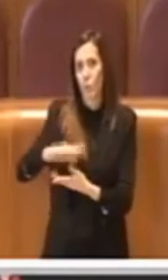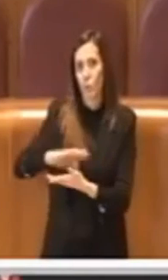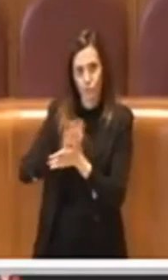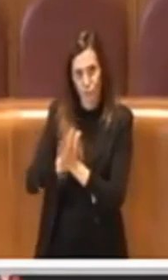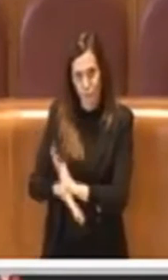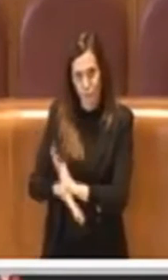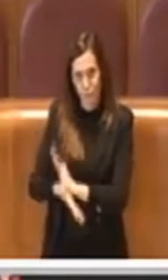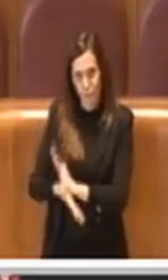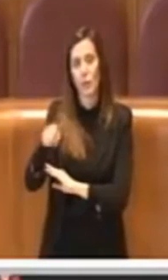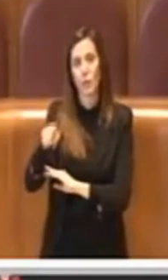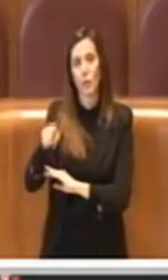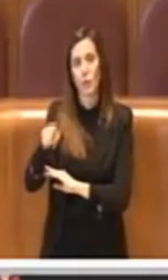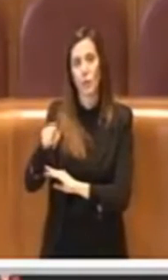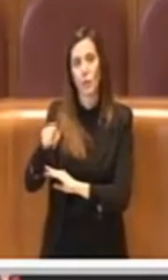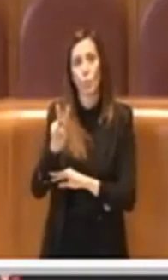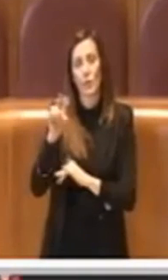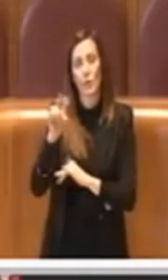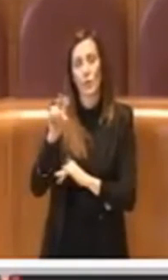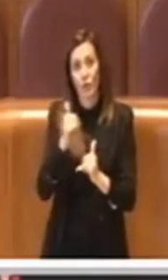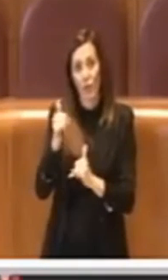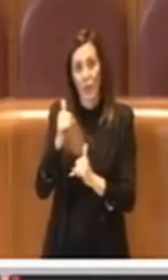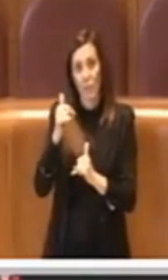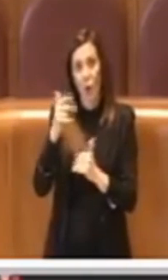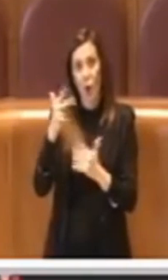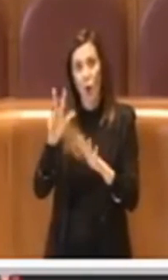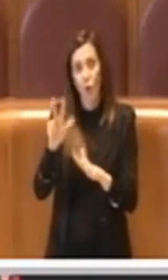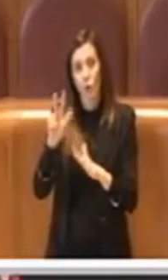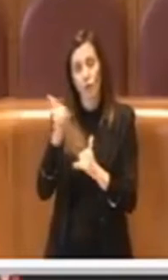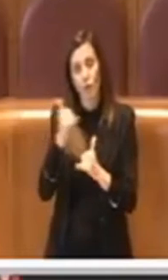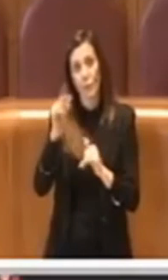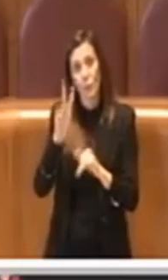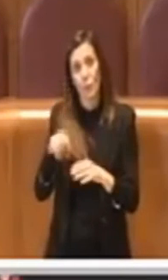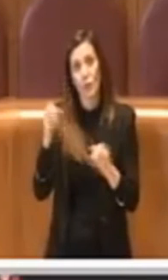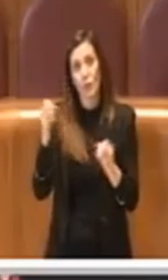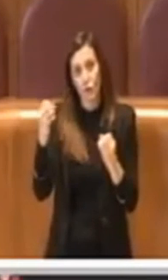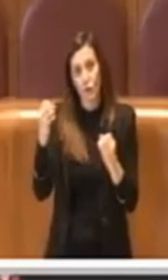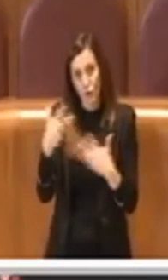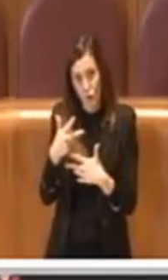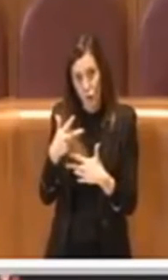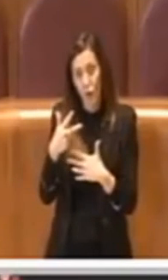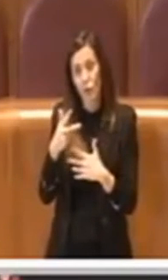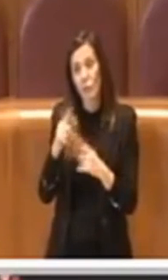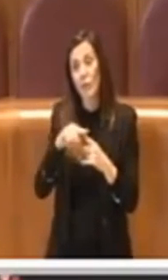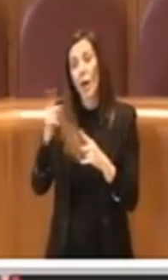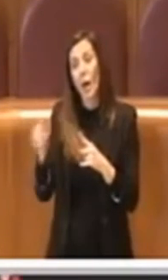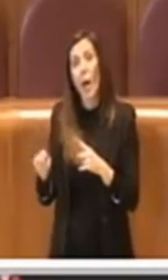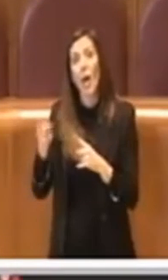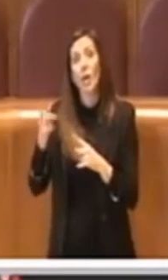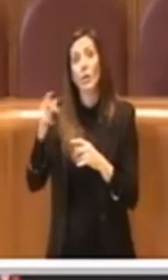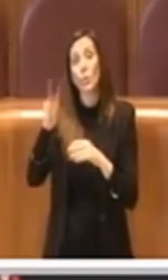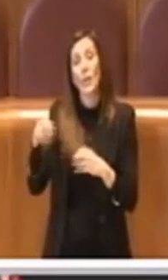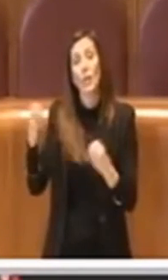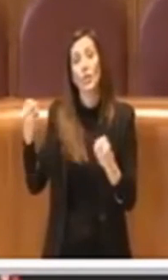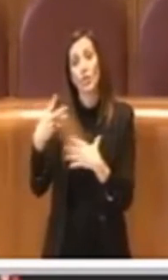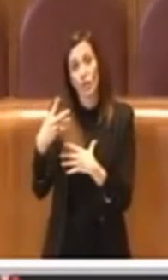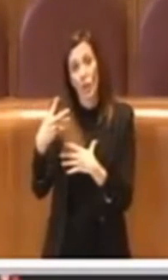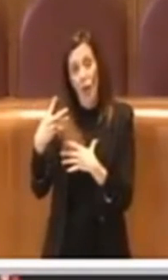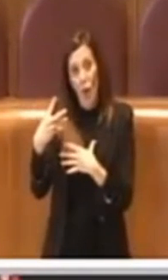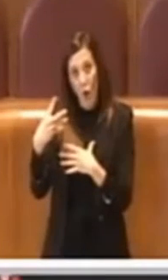il 2 dicembre del 2018, ai primi mesi del 2019 il commissario straordinario che gestisce